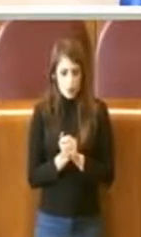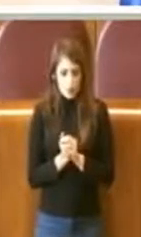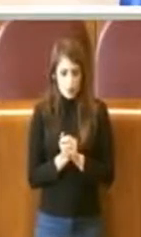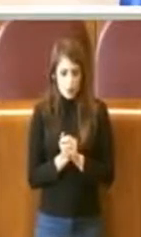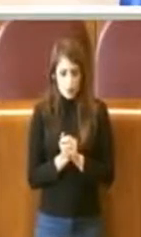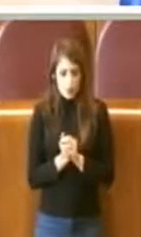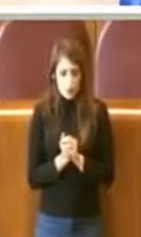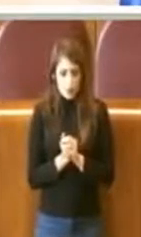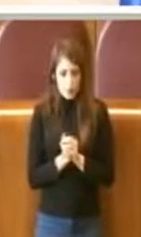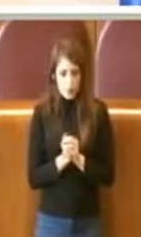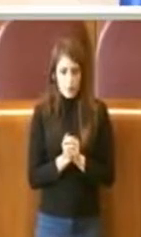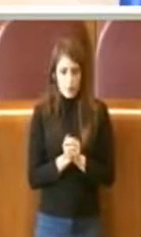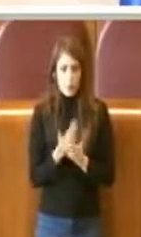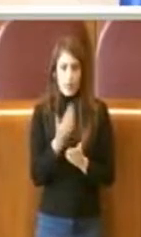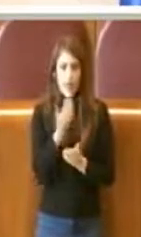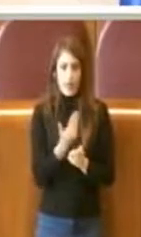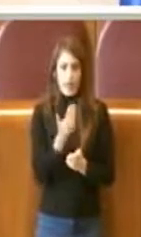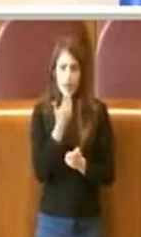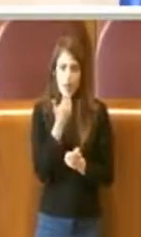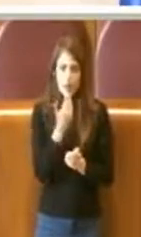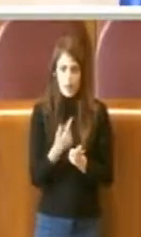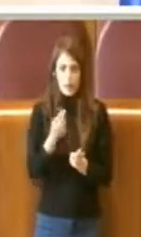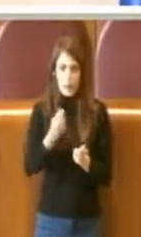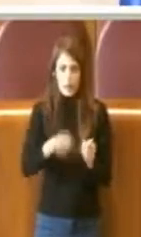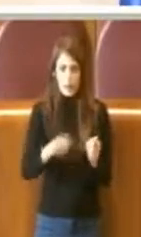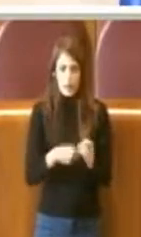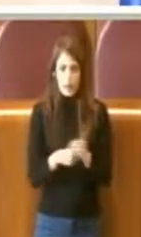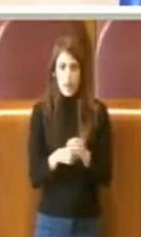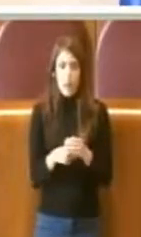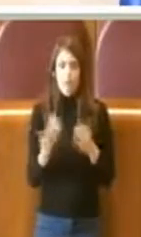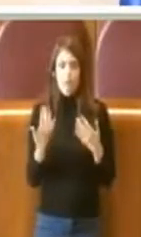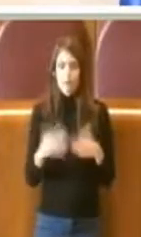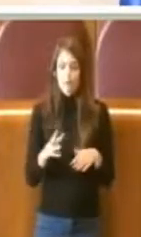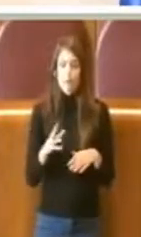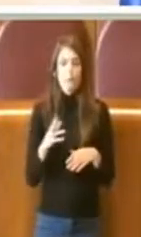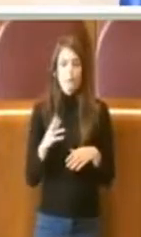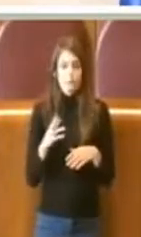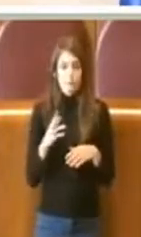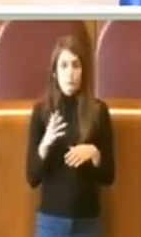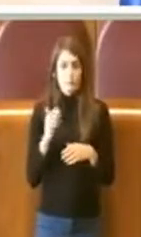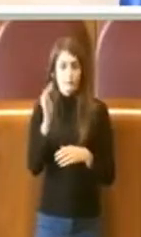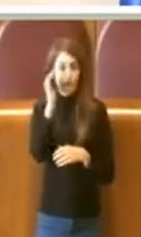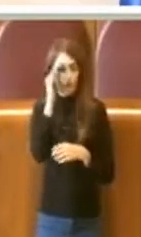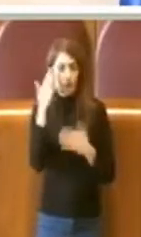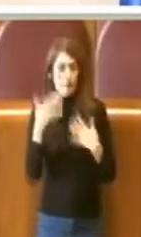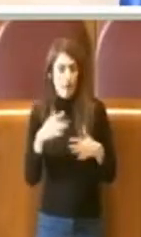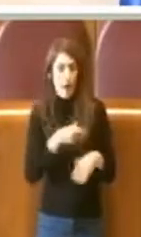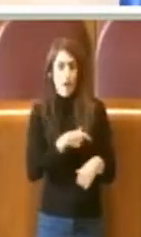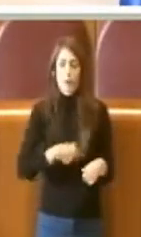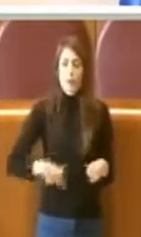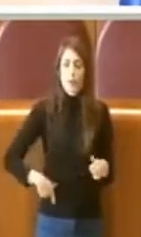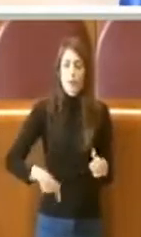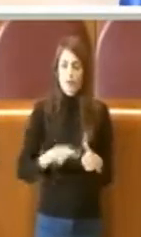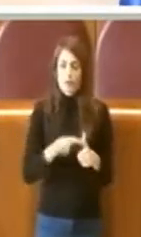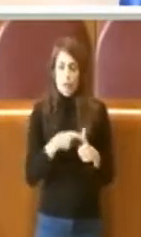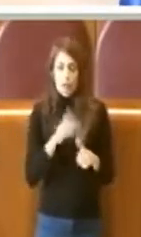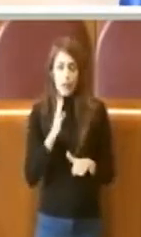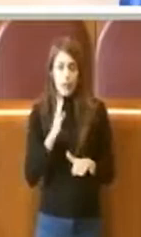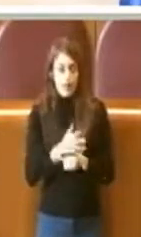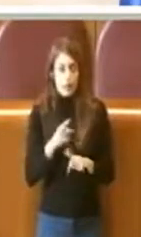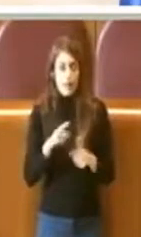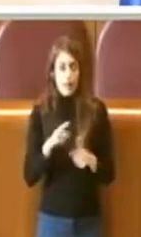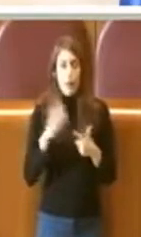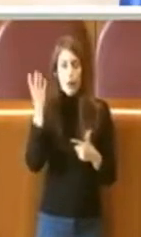Grazie Presidente. Abbiamo sentito l'intervento della nostra Sindaca, di tutti gli onorevoli